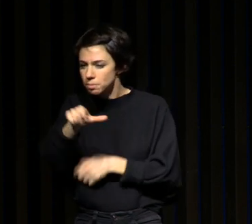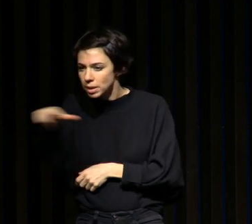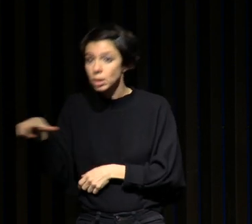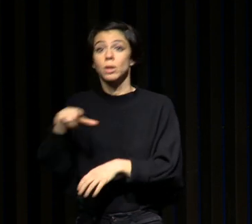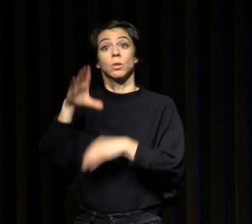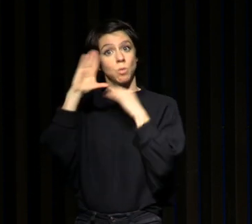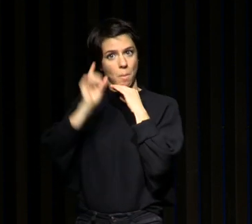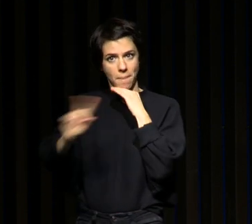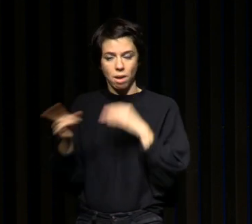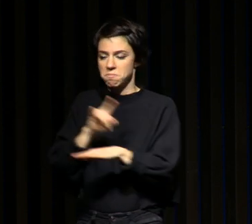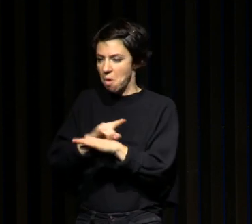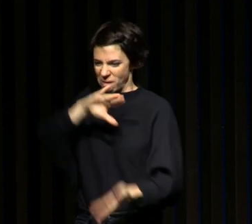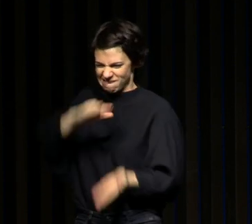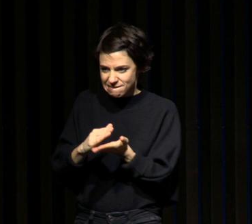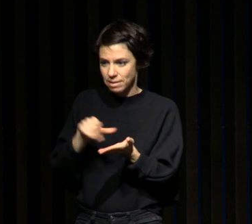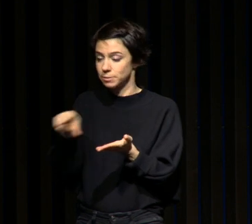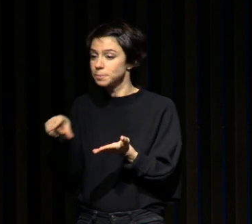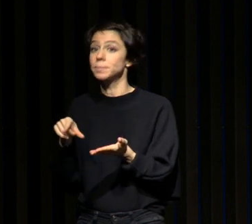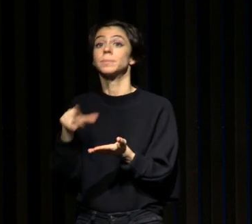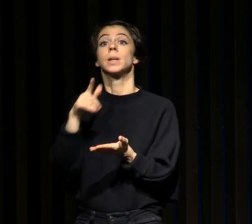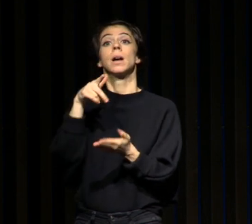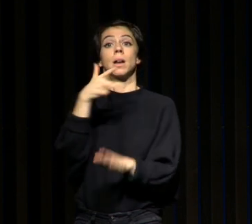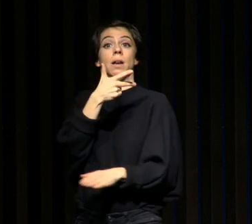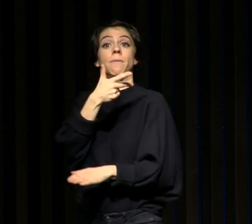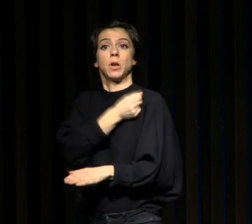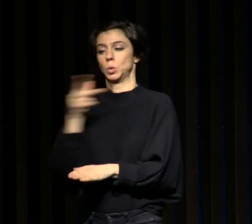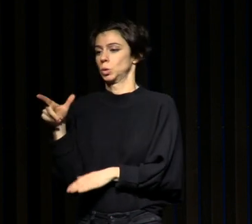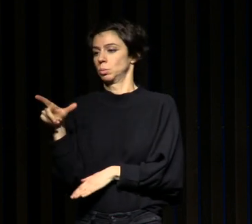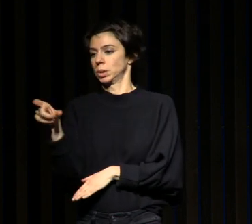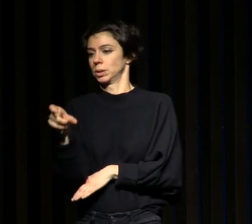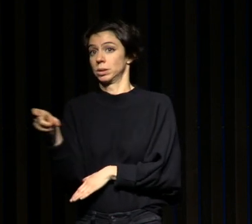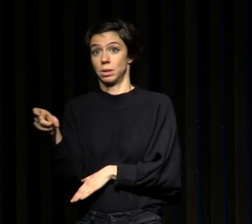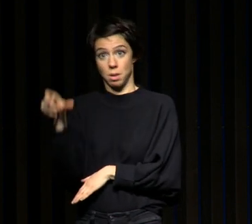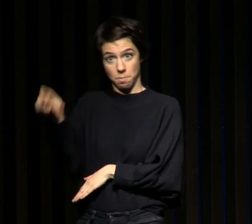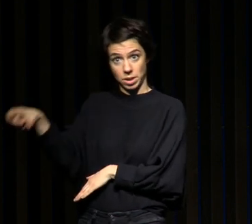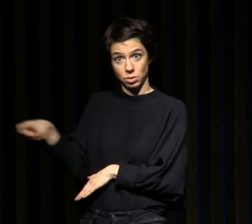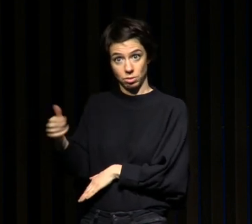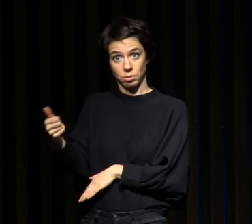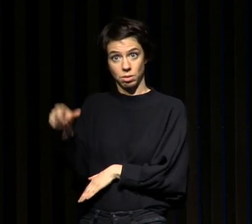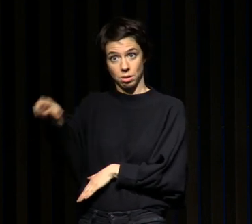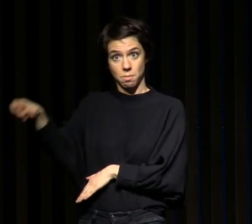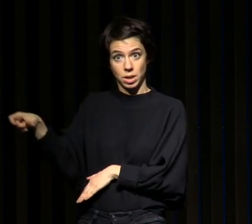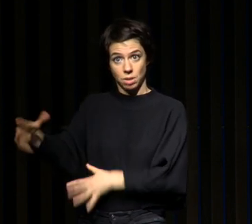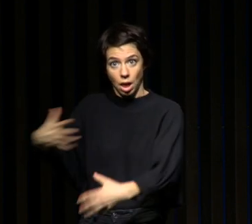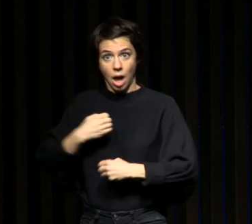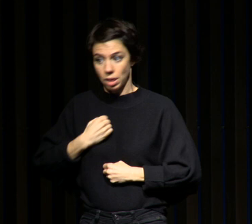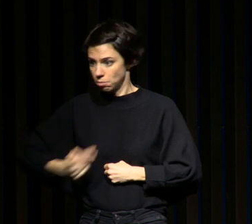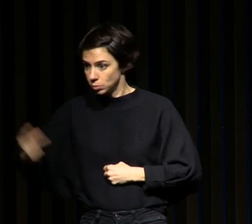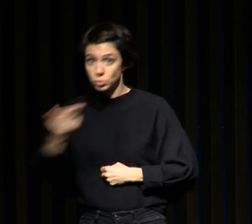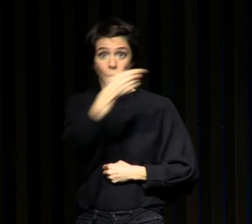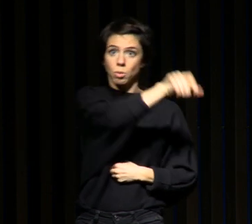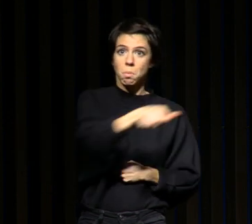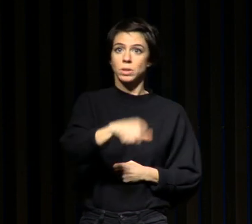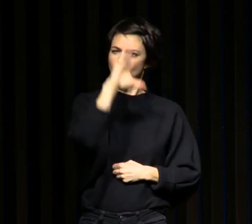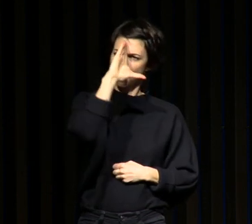sprays de virus, les sujets privés de sommeil contractaient beaucoup plus facilement l'infection virale que les sujets non privés.